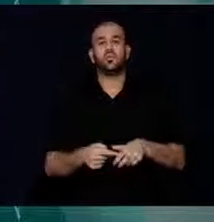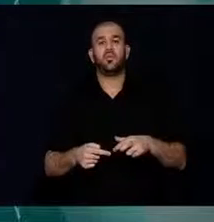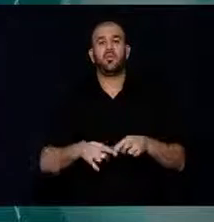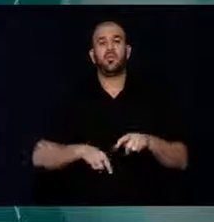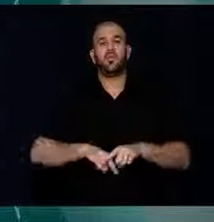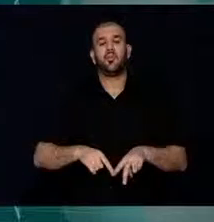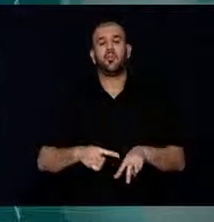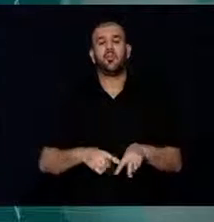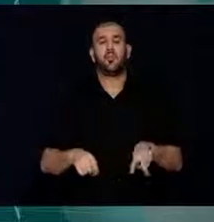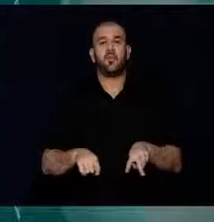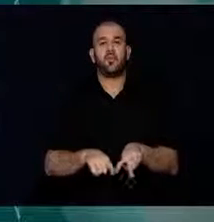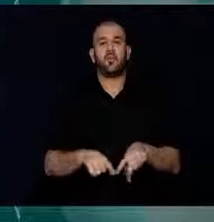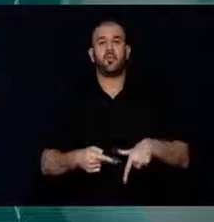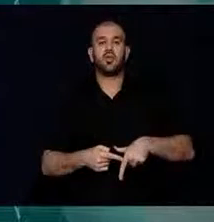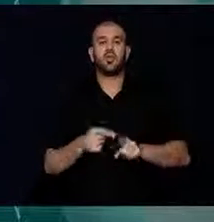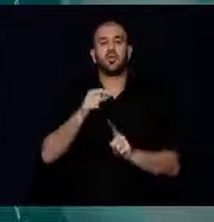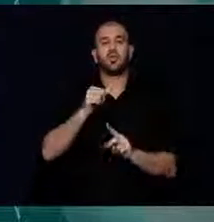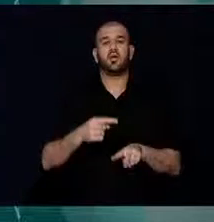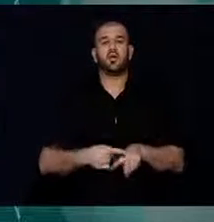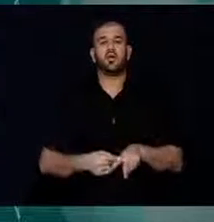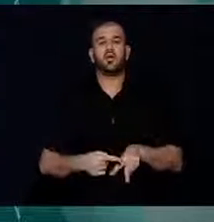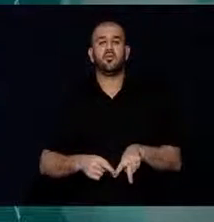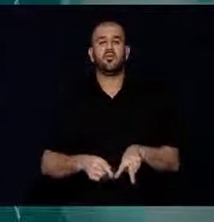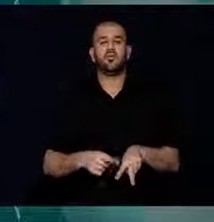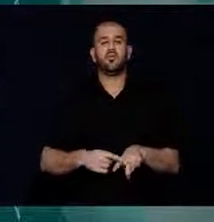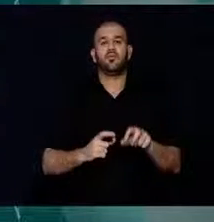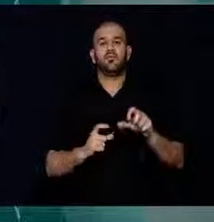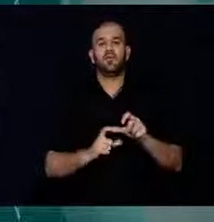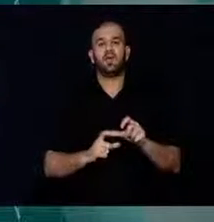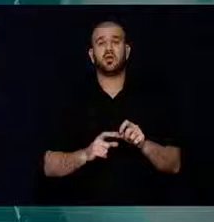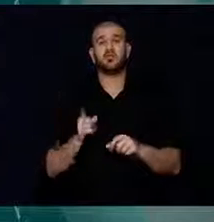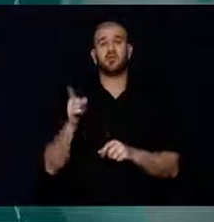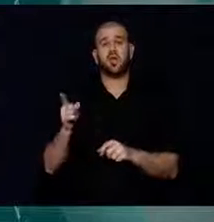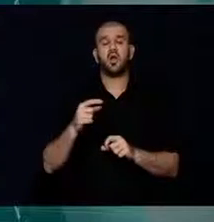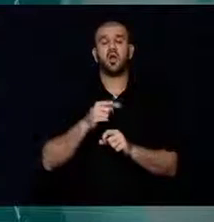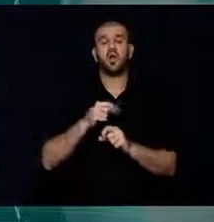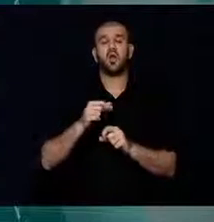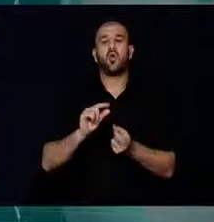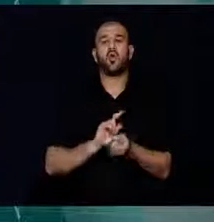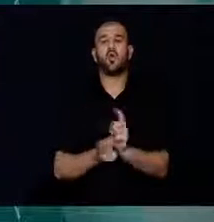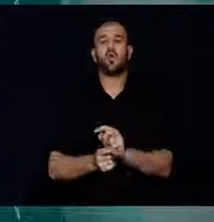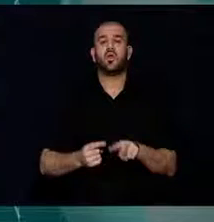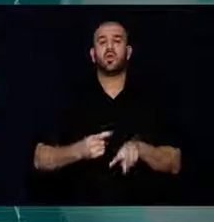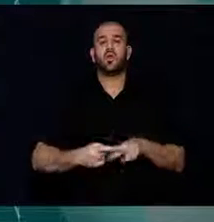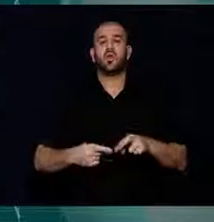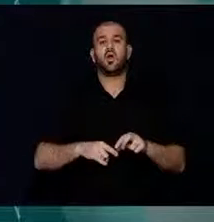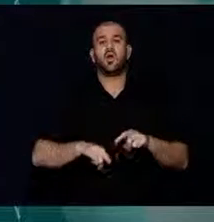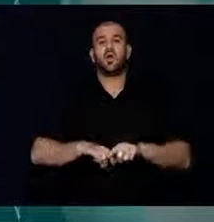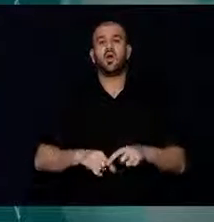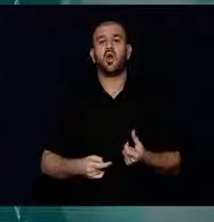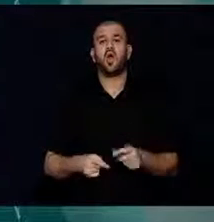Kundaklama olaylarında 14 araç tamamen, 9 araç da